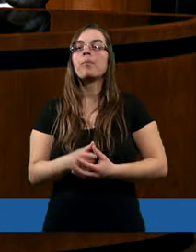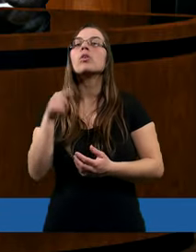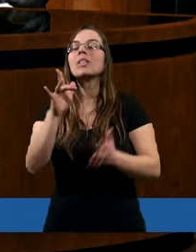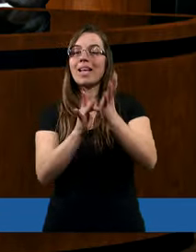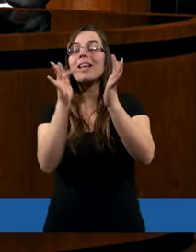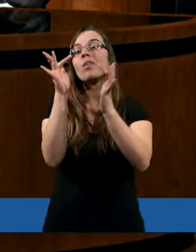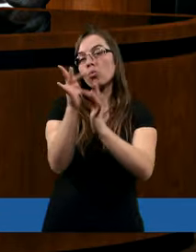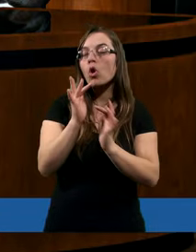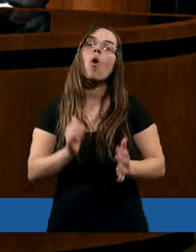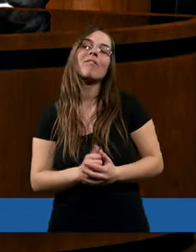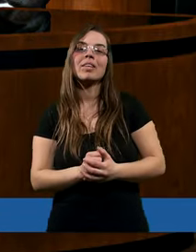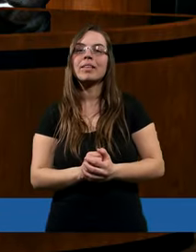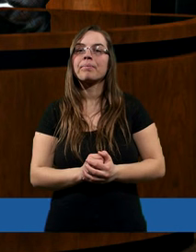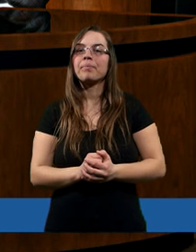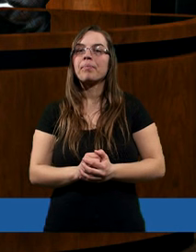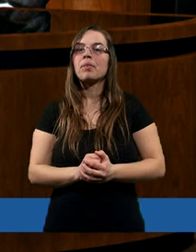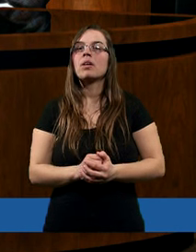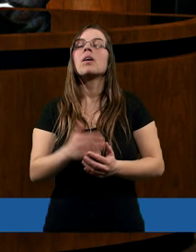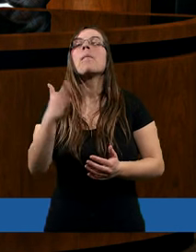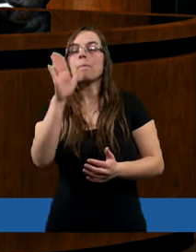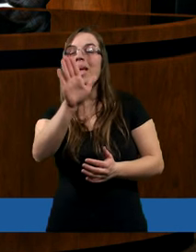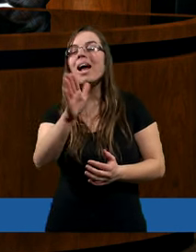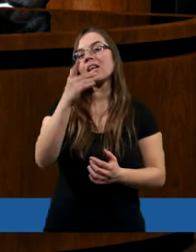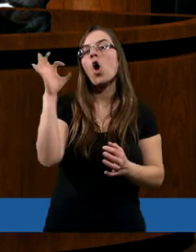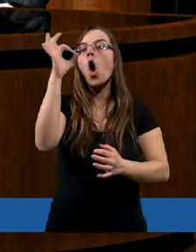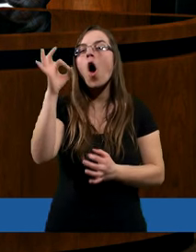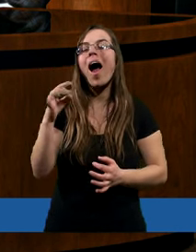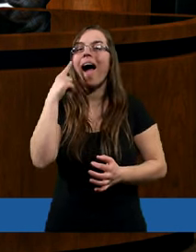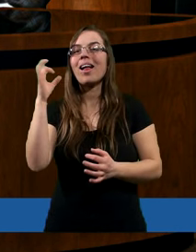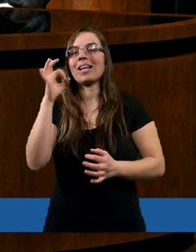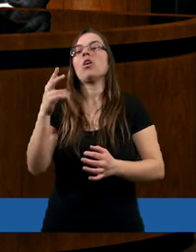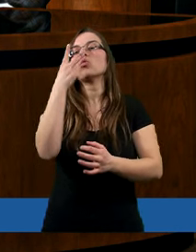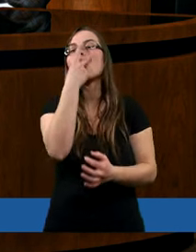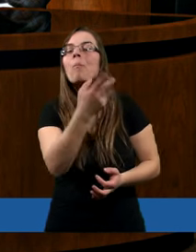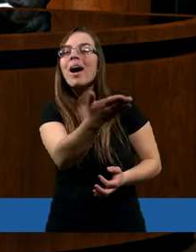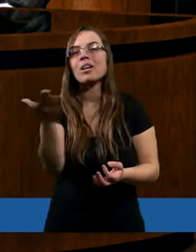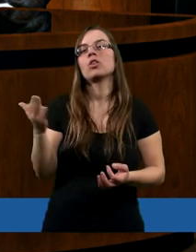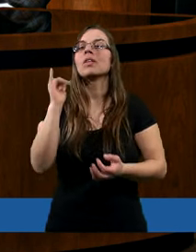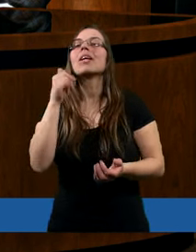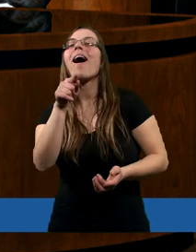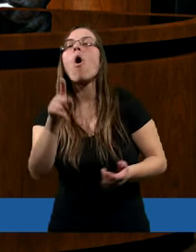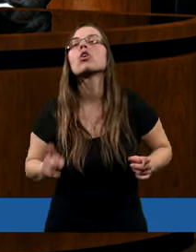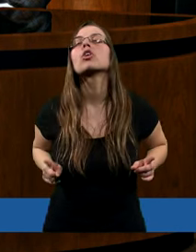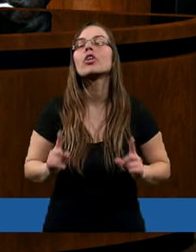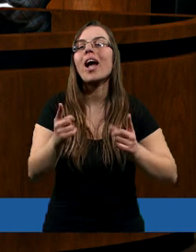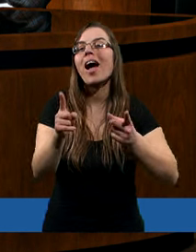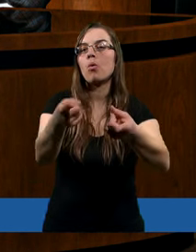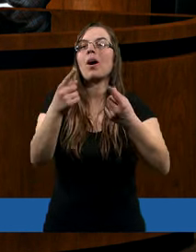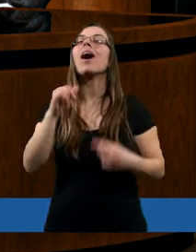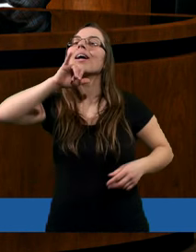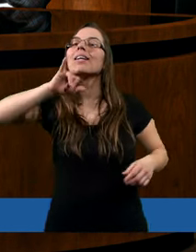Jezusowi mieli okazję zobaczyć jak On działa,